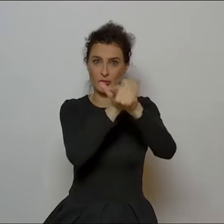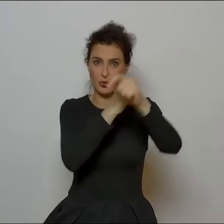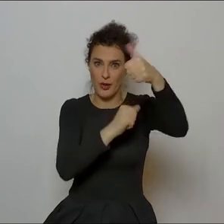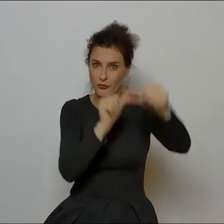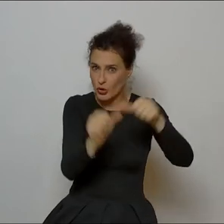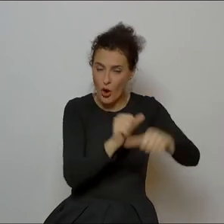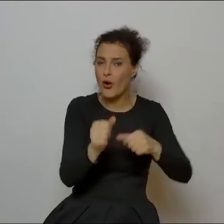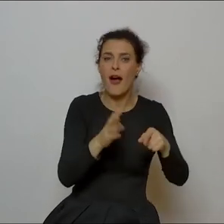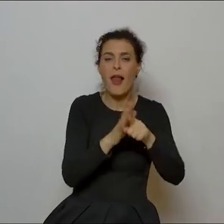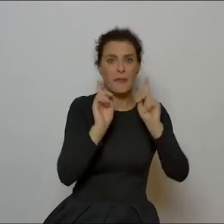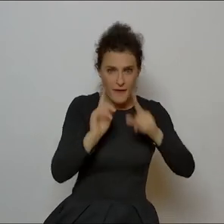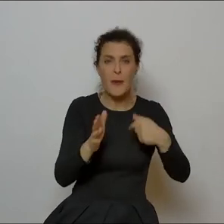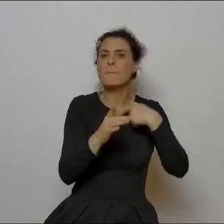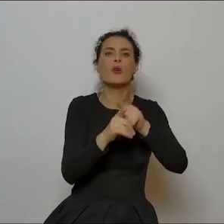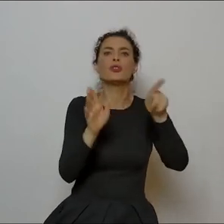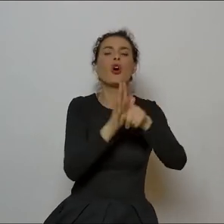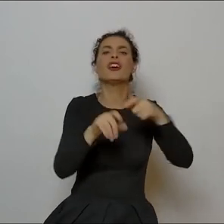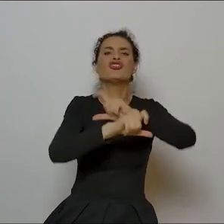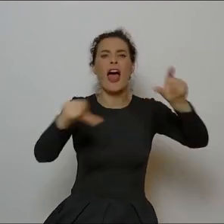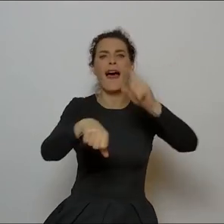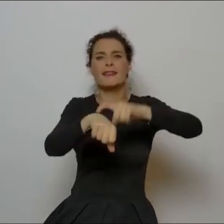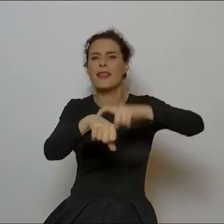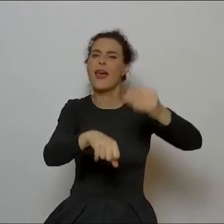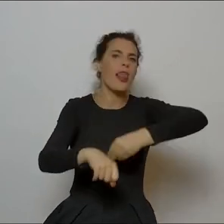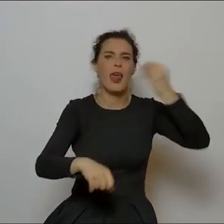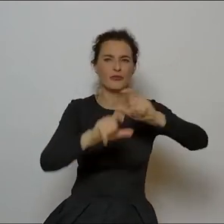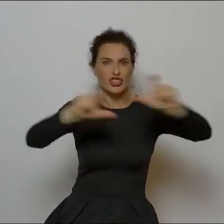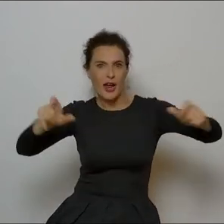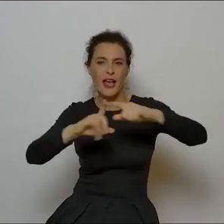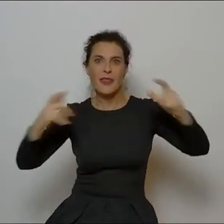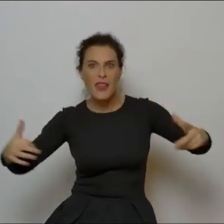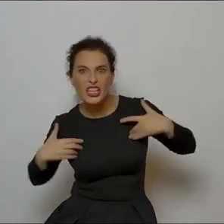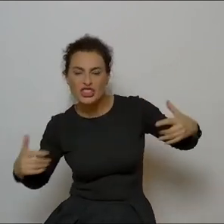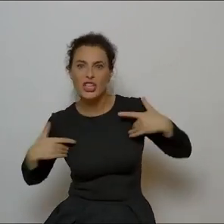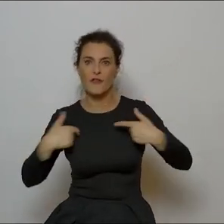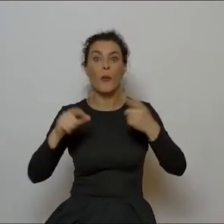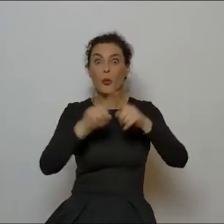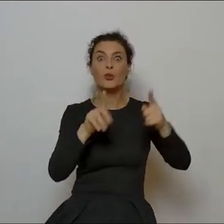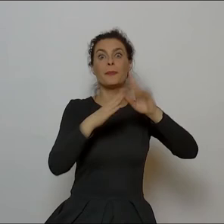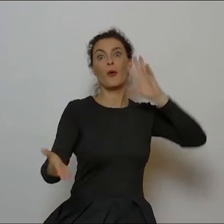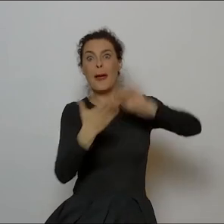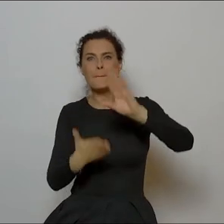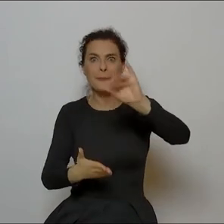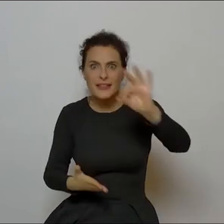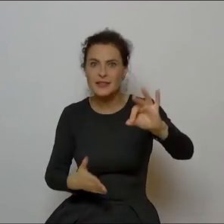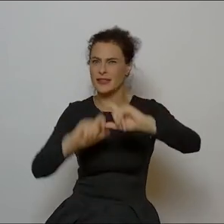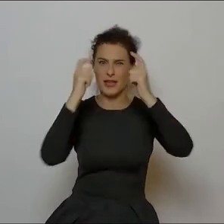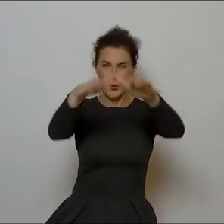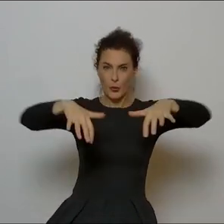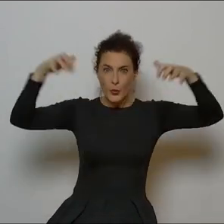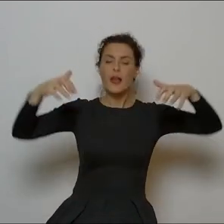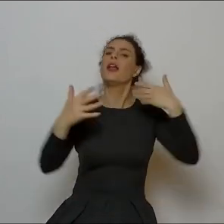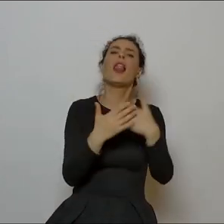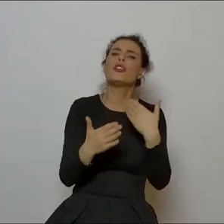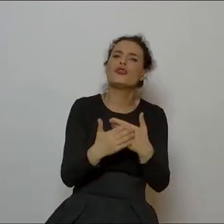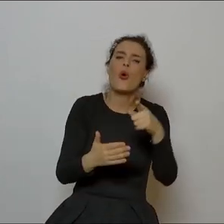Bez ironii, ale nadawane w najlepszym czasie telewizyjnym, na żywo, z bisem całego i amfiteatru. Dlatego